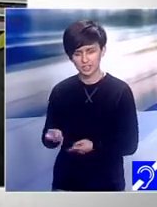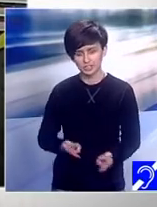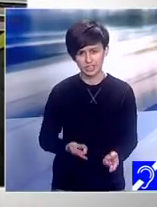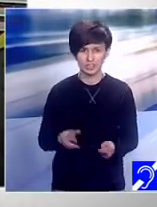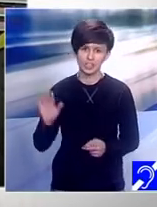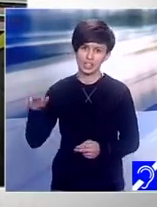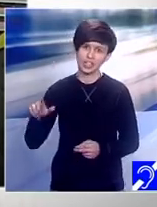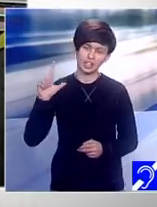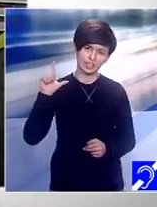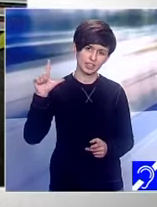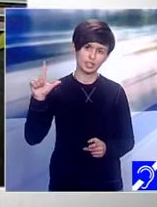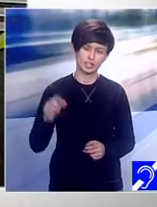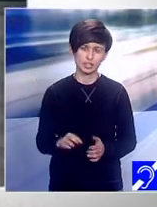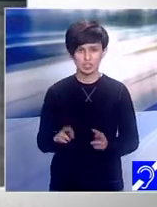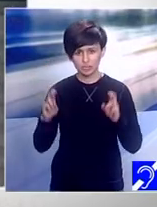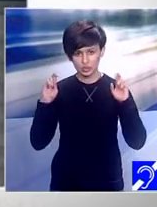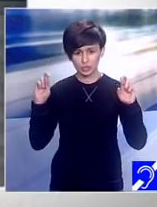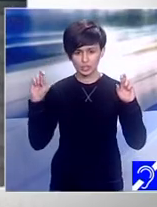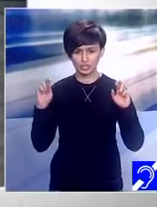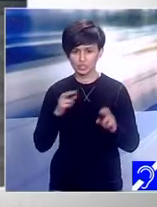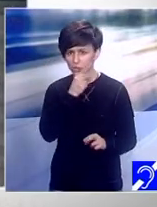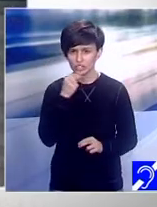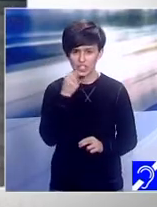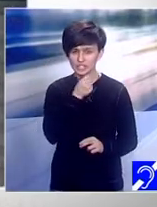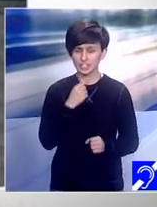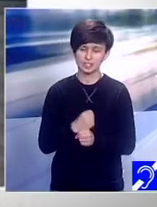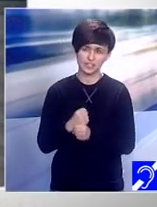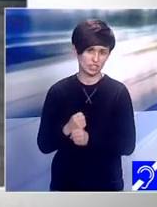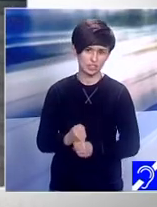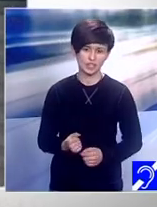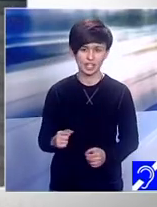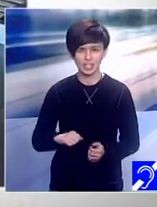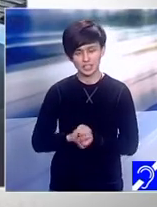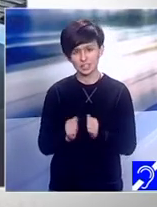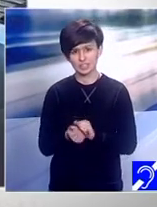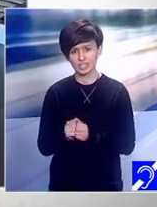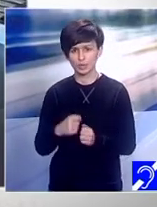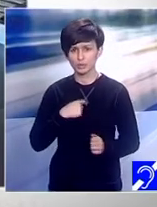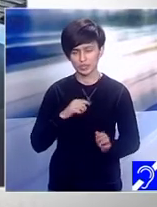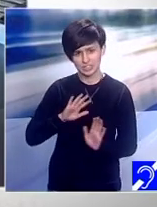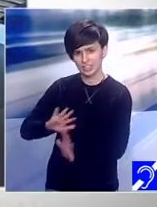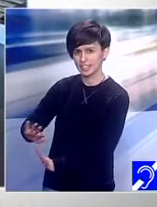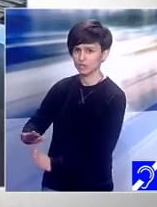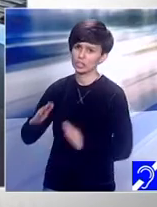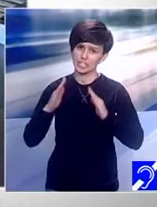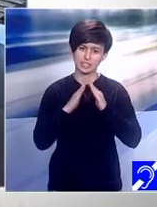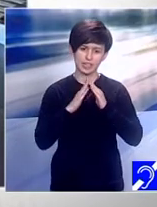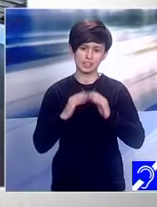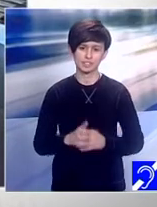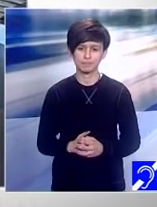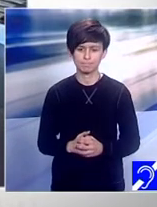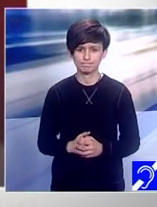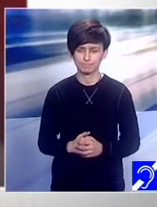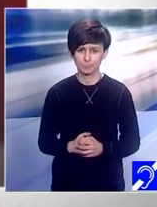ceva cu acești copii ai tăi sau să îi ții izolați în casă și să te izolezi la rândul tău. A, nu. Am